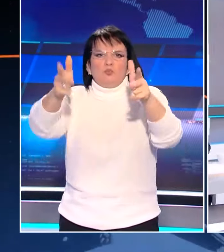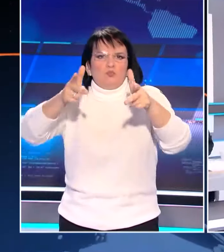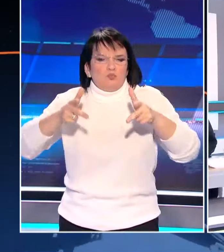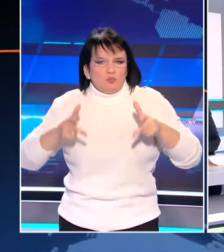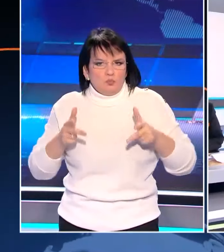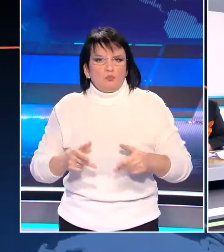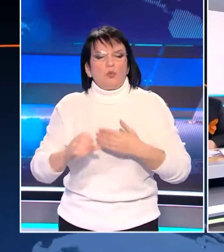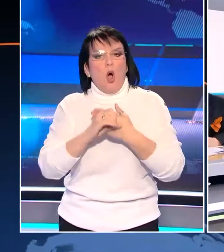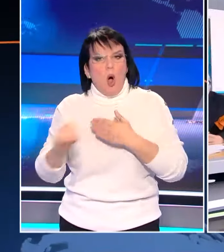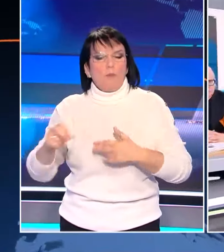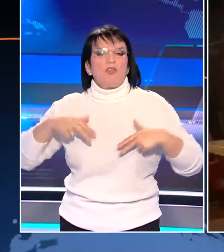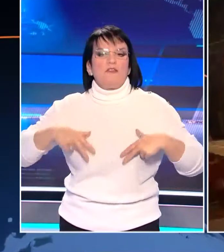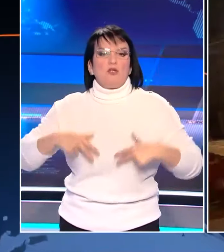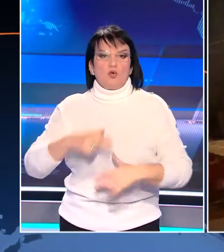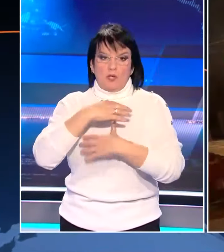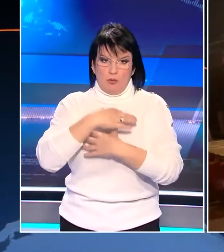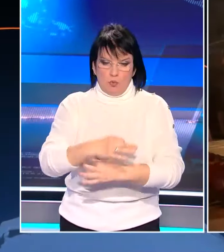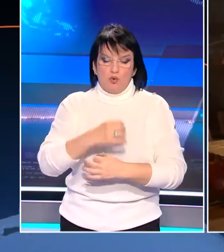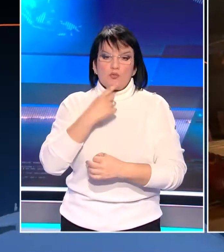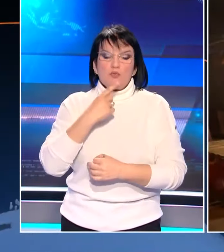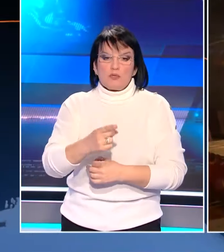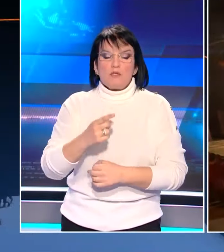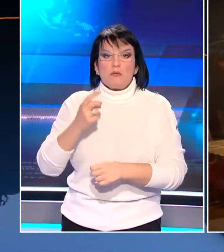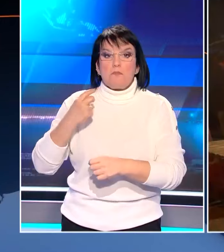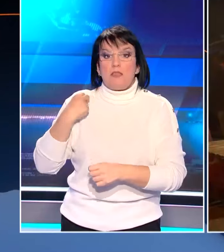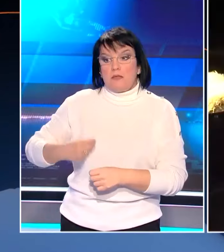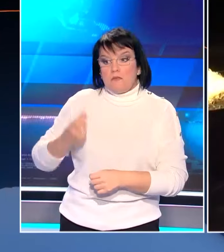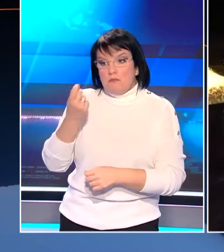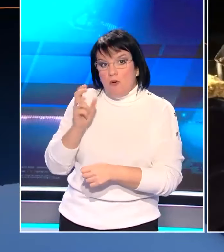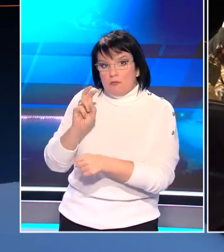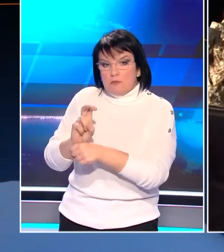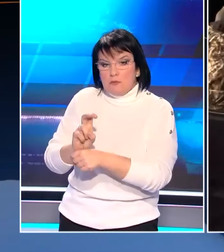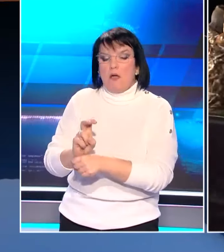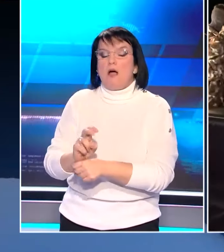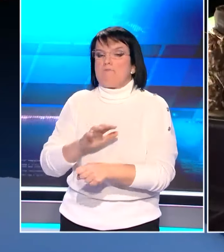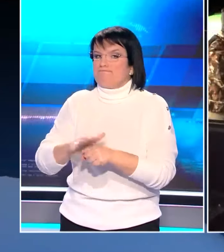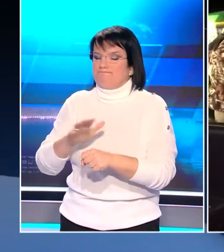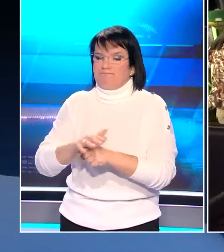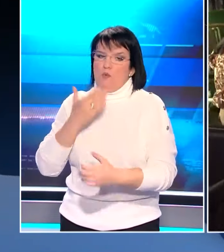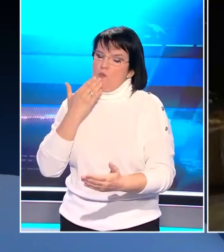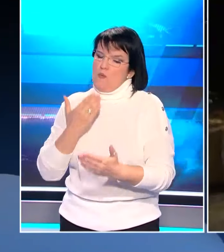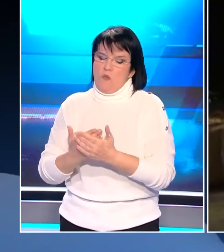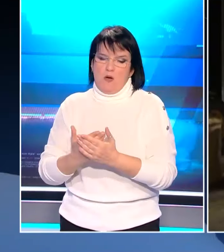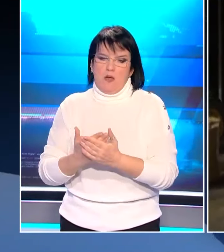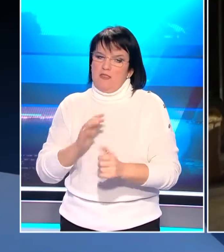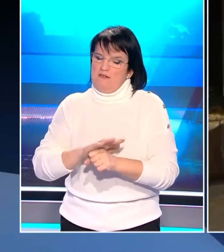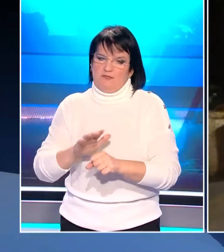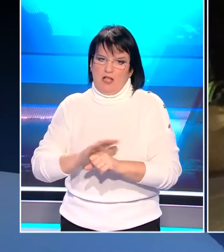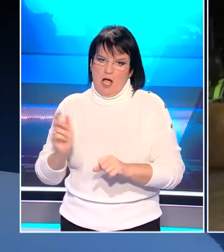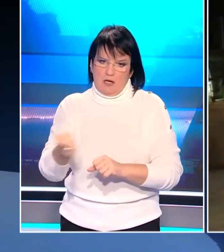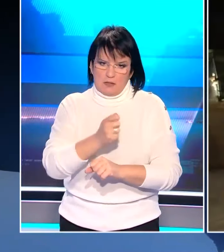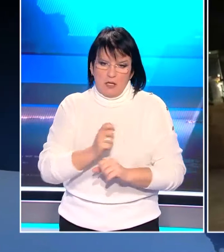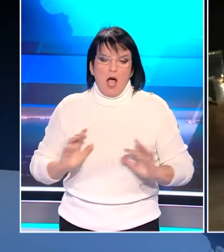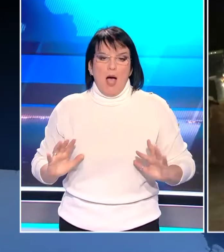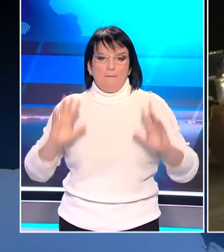Μιλώντας στο όπεν, ο κυβερνητικός εκπρόσωπος ξεκαθάρισε ότι τα δημοσιονομικά περιθώρια για επιπλέον μέτρα στους αγρότες έχουν εξαντληθεί. Ενώ αναφορικά με τις